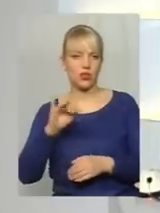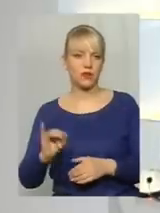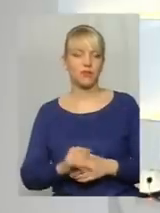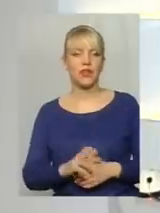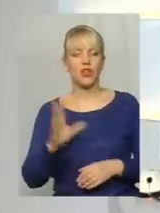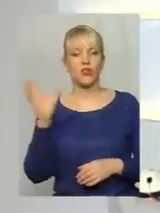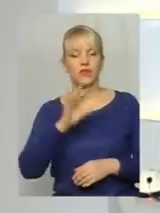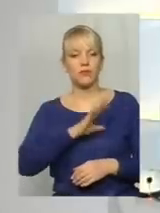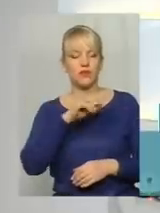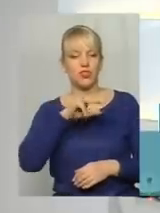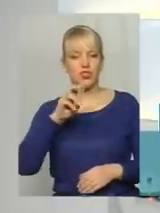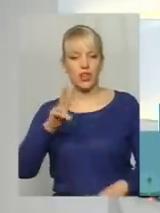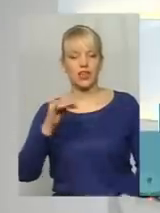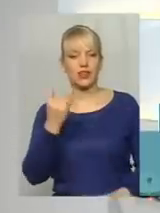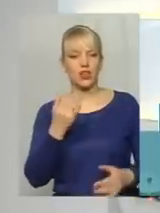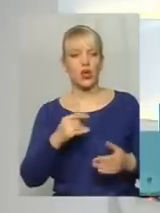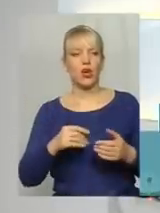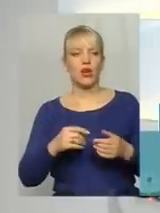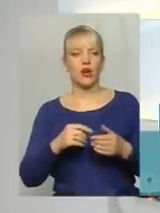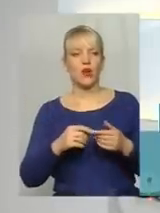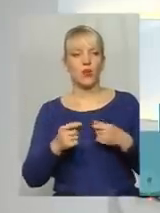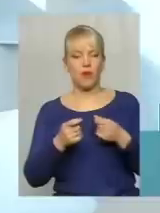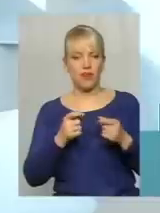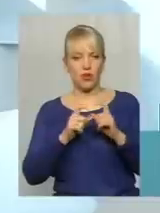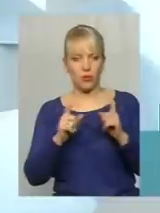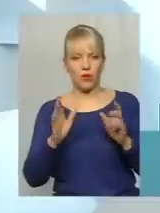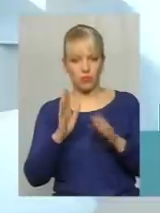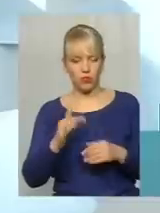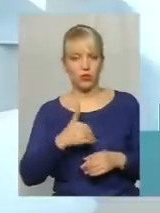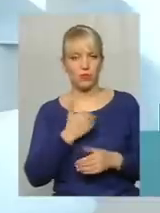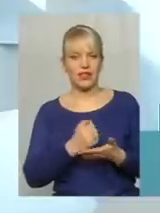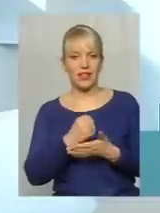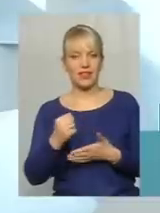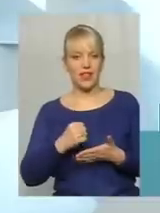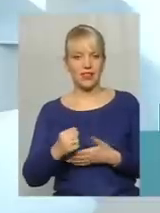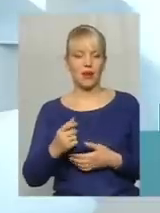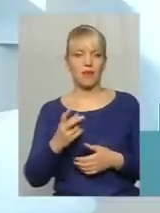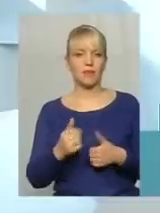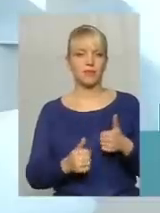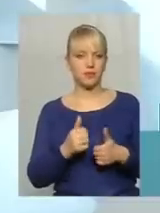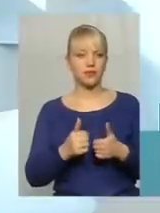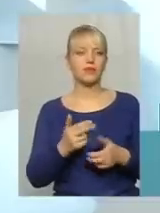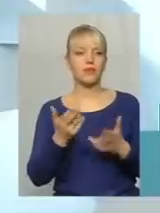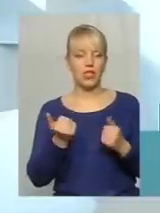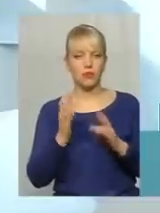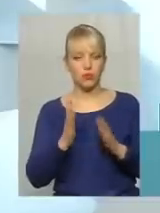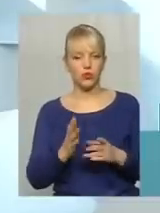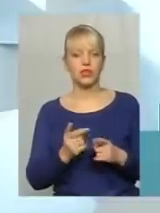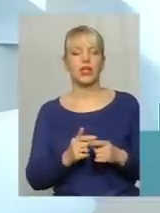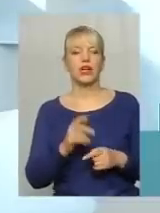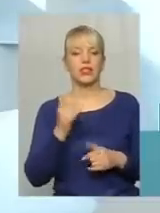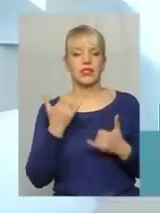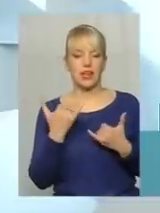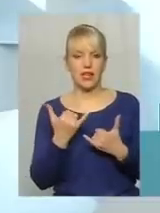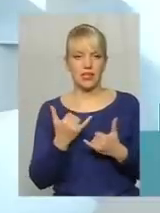колишні жеки, а нинішні муніципальні управляючі компанії будуть претендентами, будуть брати участь звичайно, вони будуть претендентами. Наразі вони